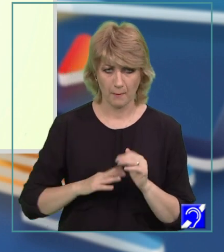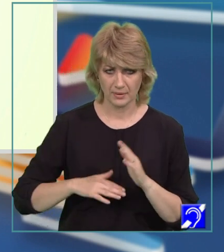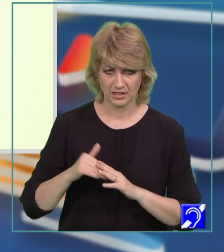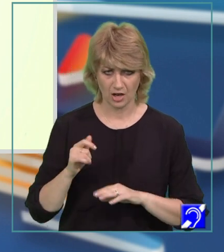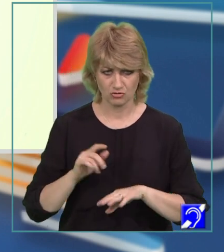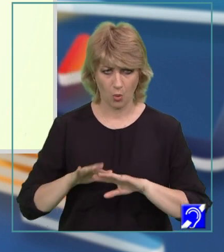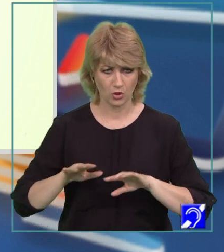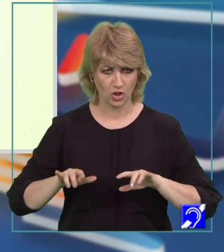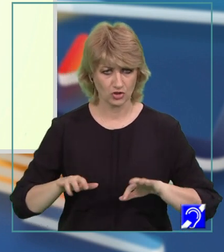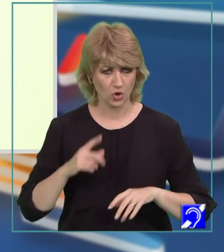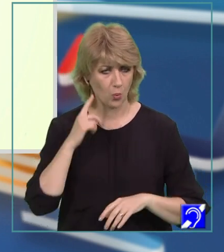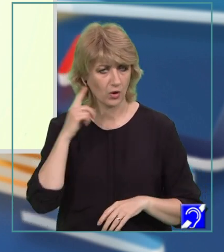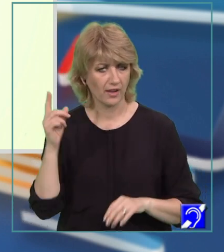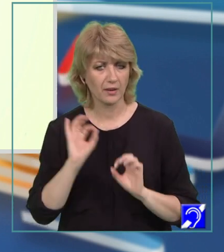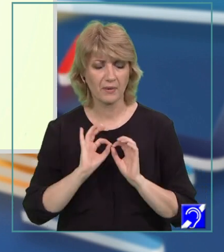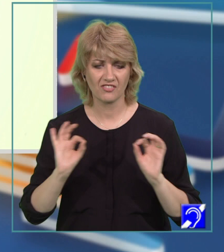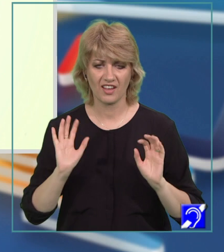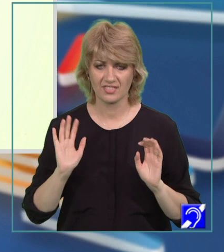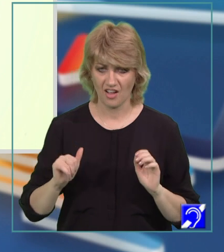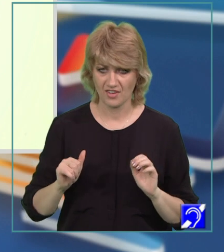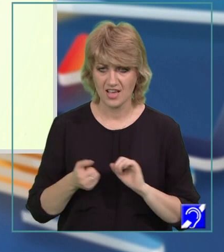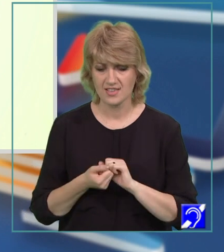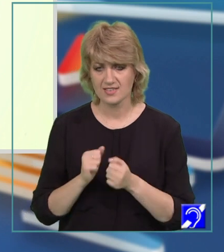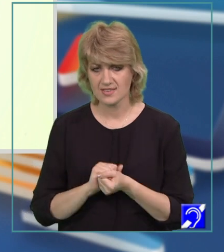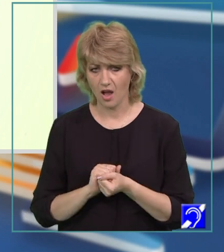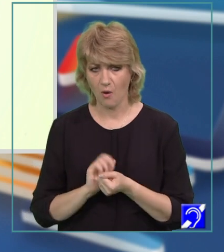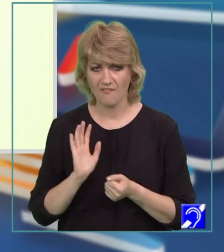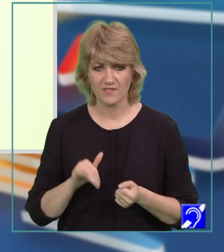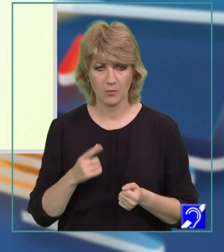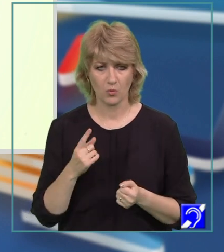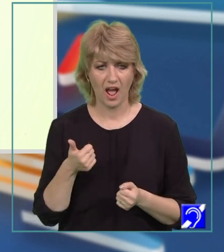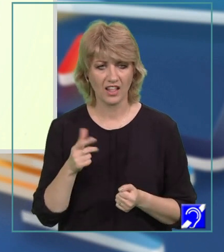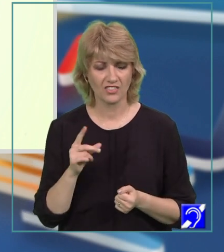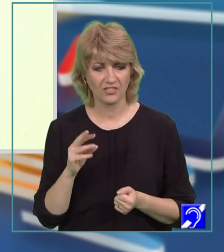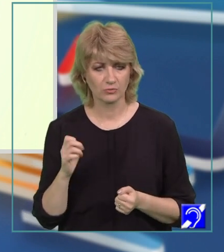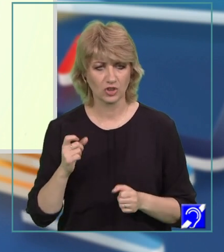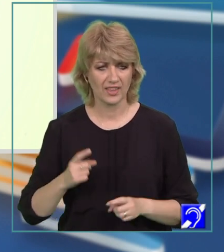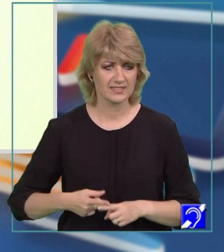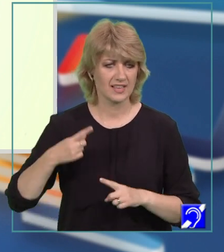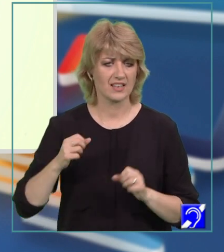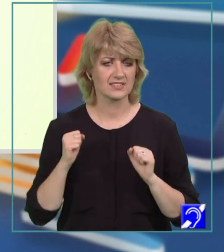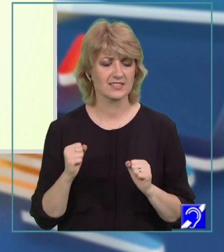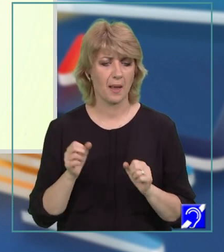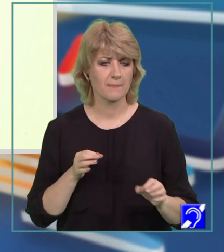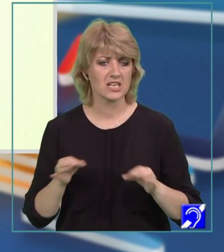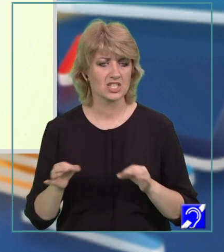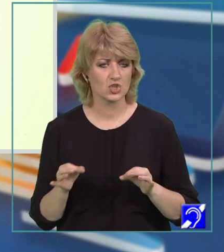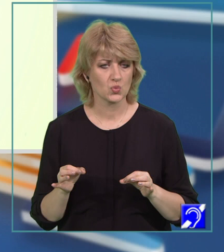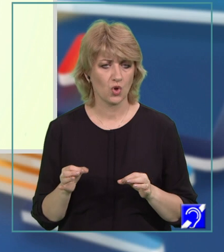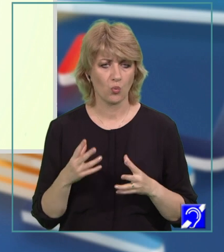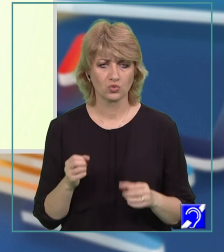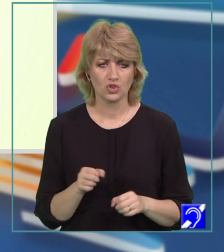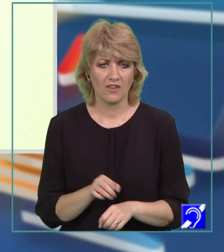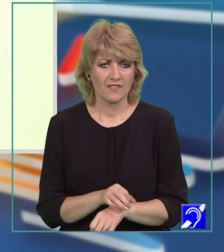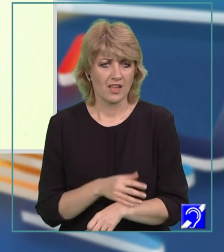degetele, ce ureche perfectă avea, sau aici avem un adverb, ce exact ținea măsura și cu ce freamă